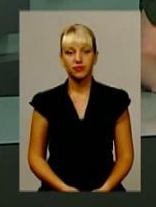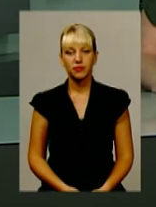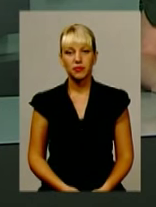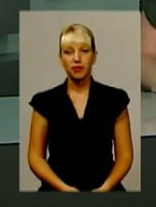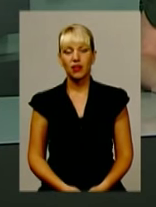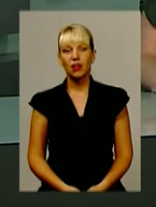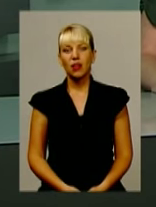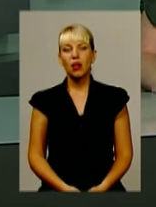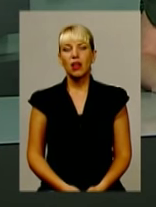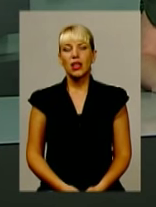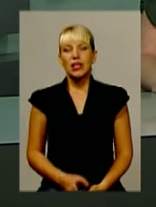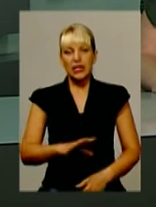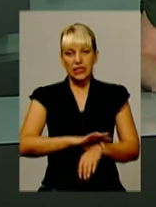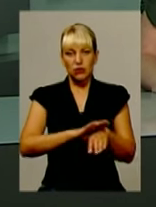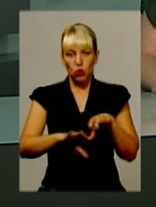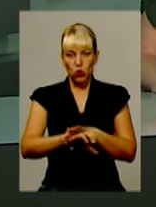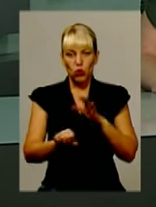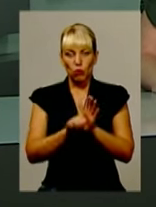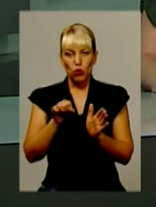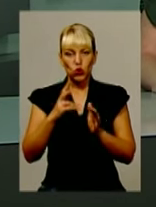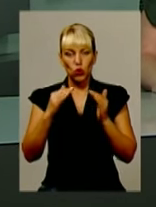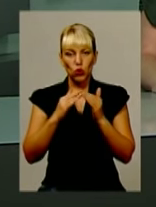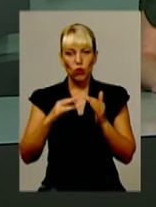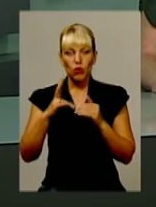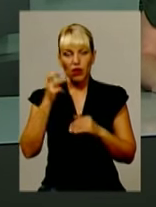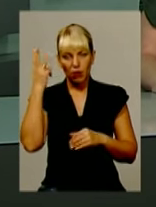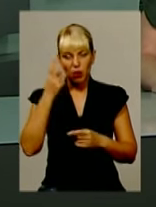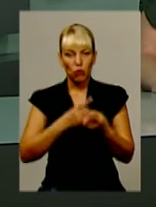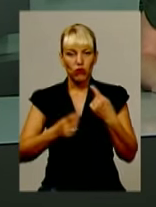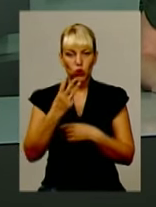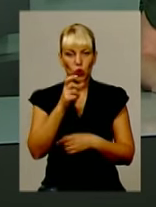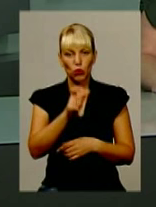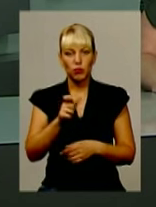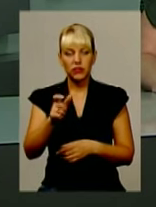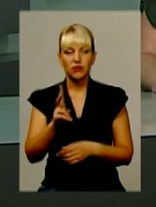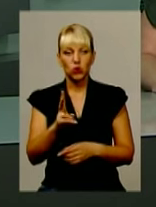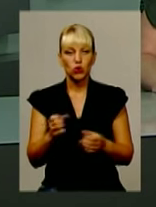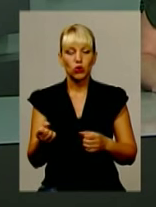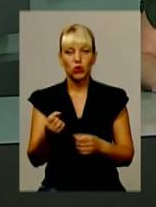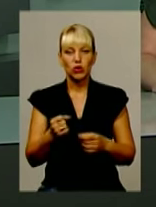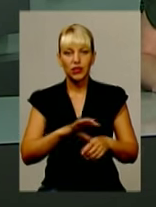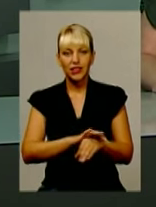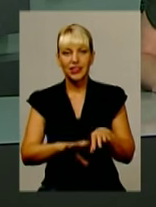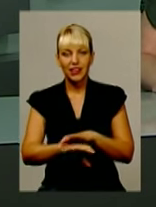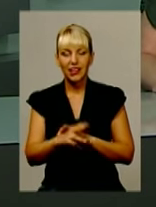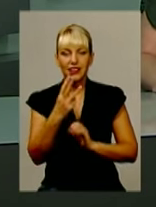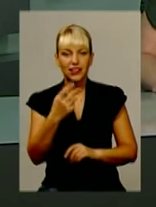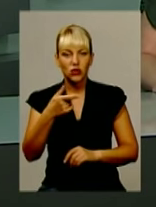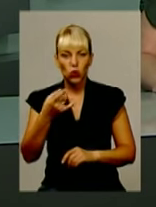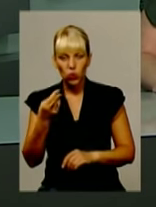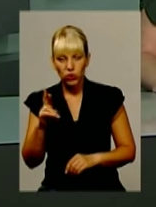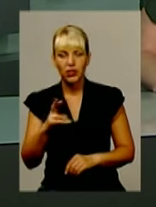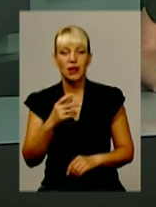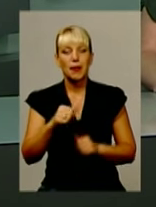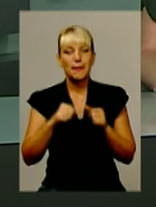Із полону бойовиків додому на Хмельниччину повернулися троє бійців, котрих тримали у ДНР ще 3 грудня минулого